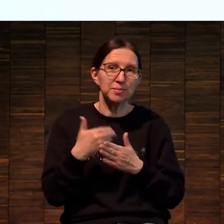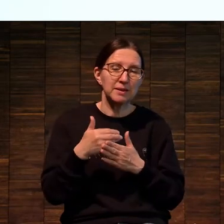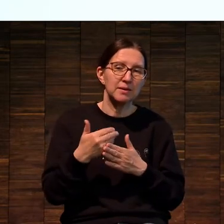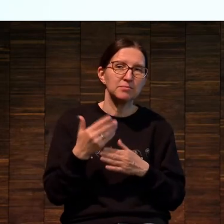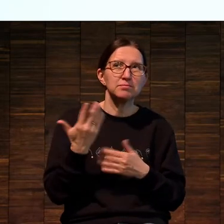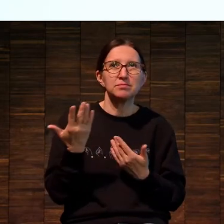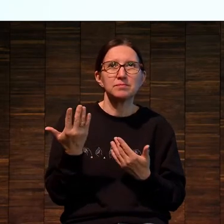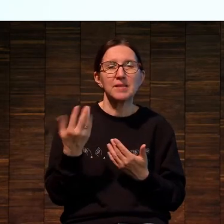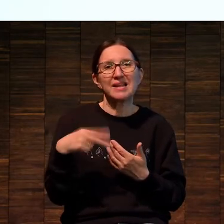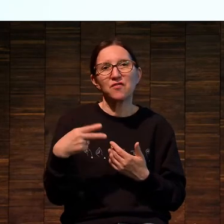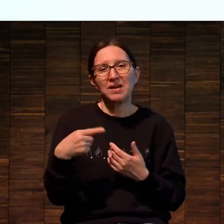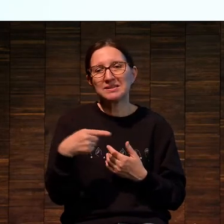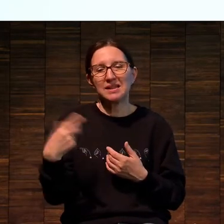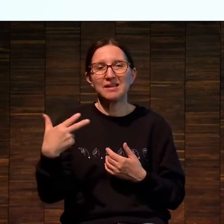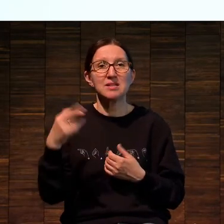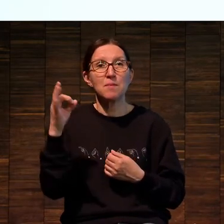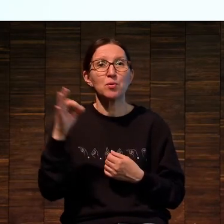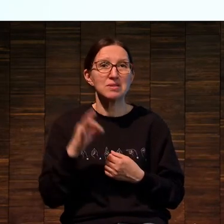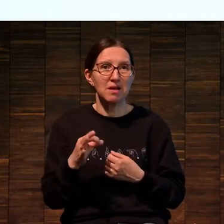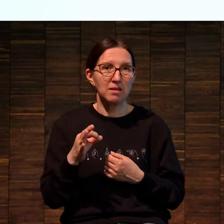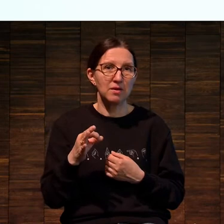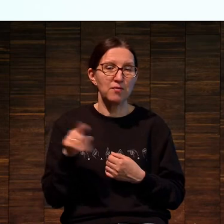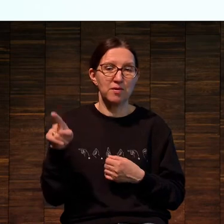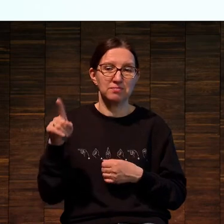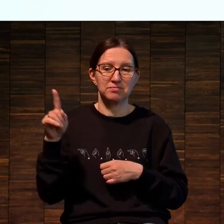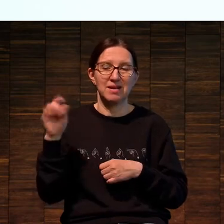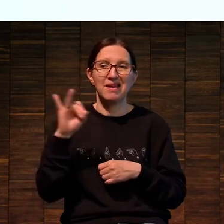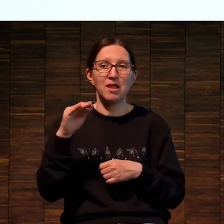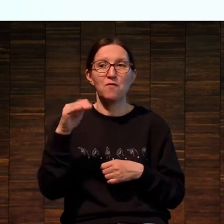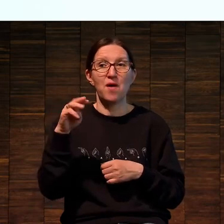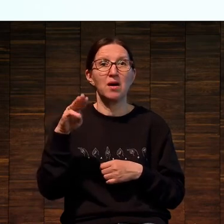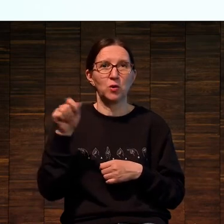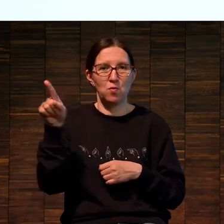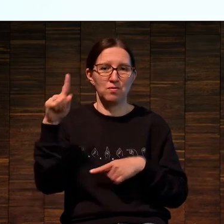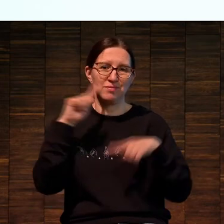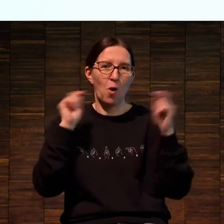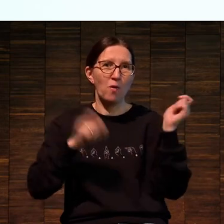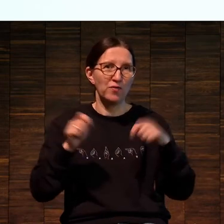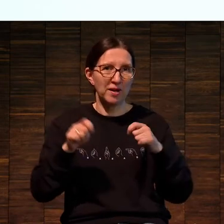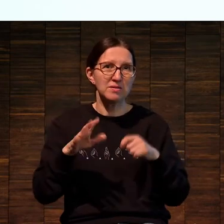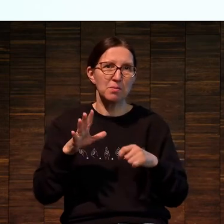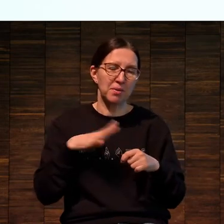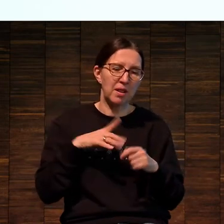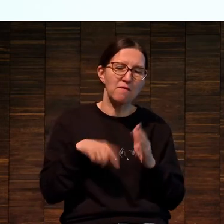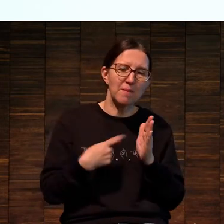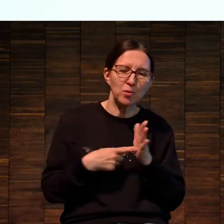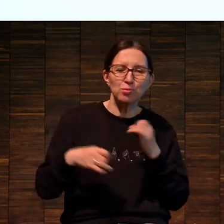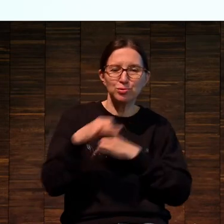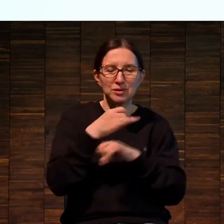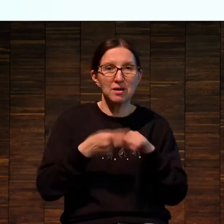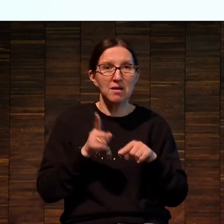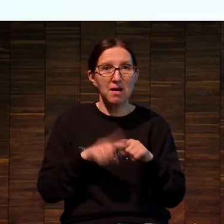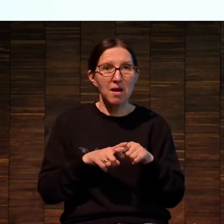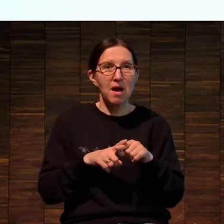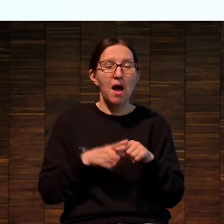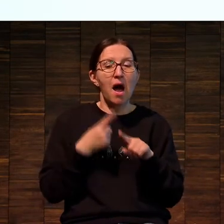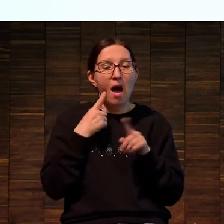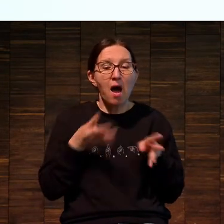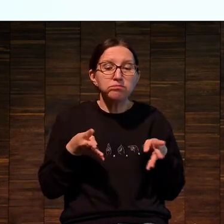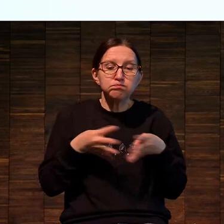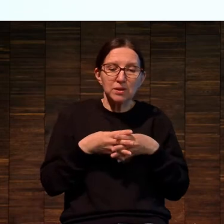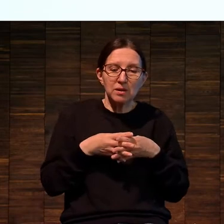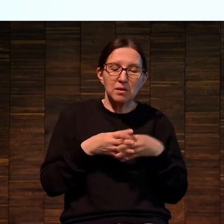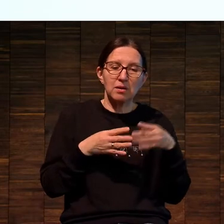процентов 20-30 докладов было посвящено всевозможным социальным аспектам в печати. Вопросы коллаборации